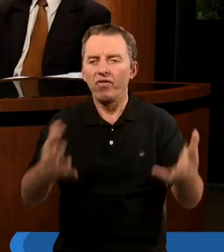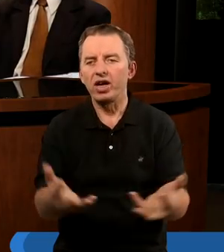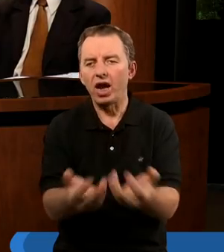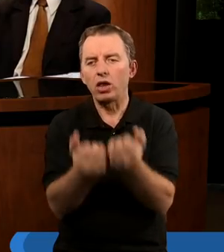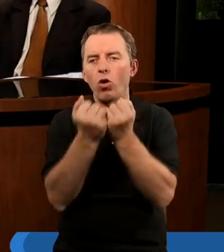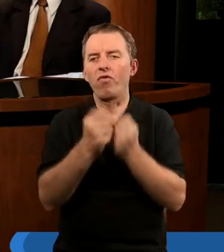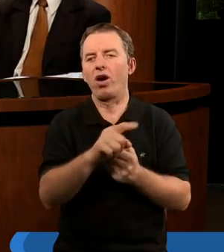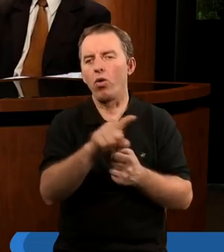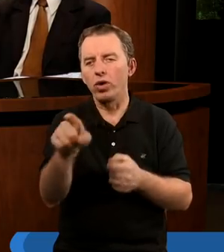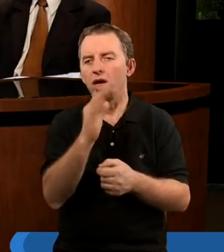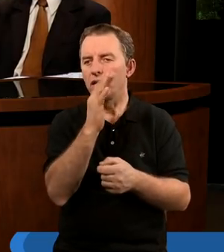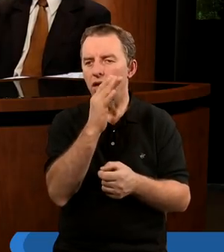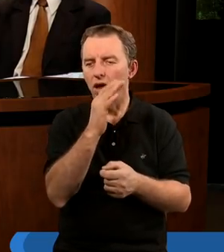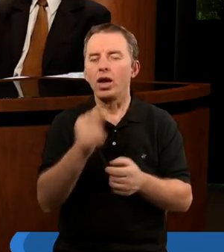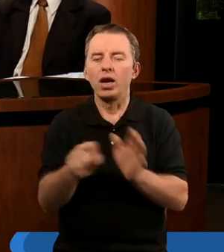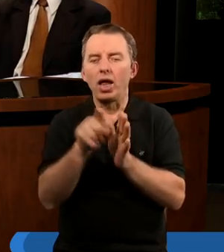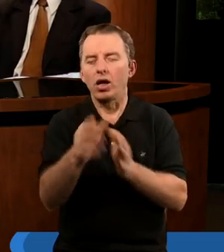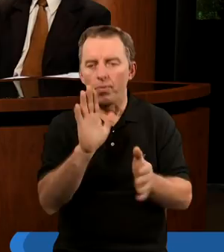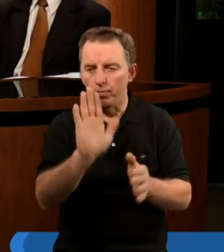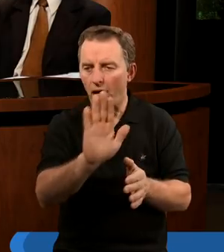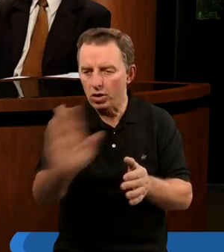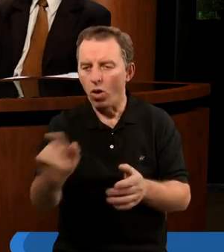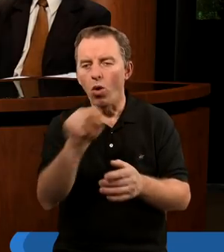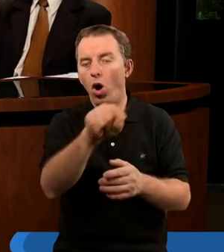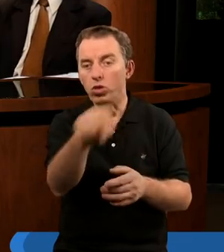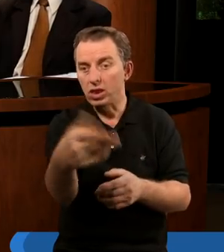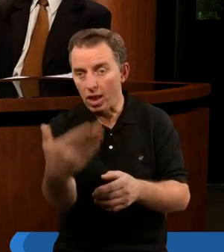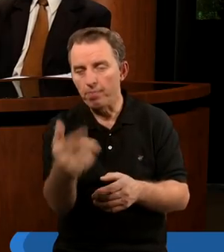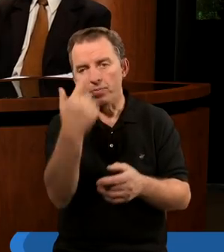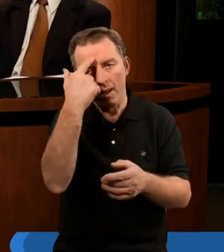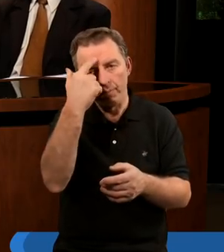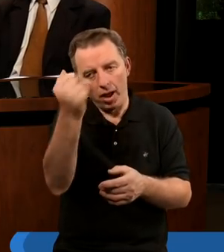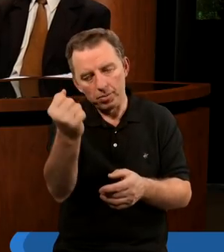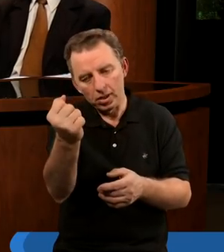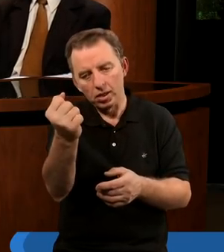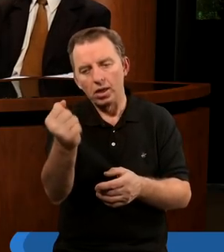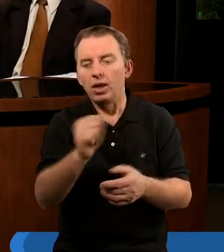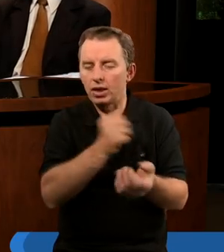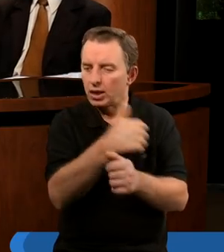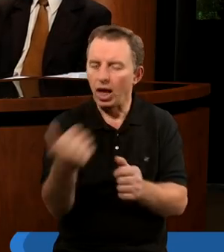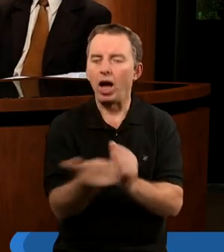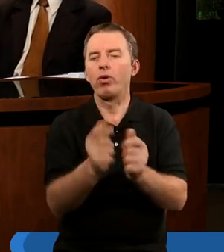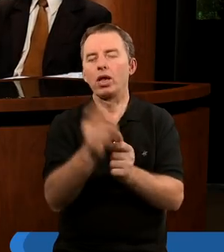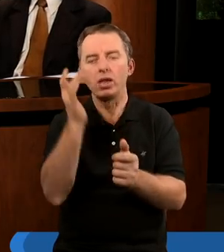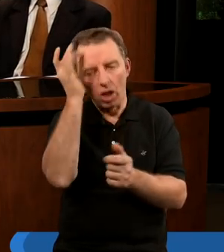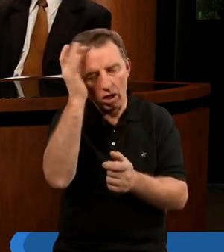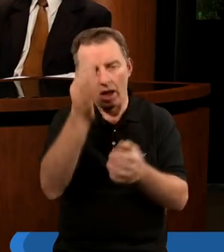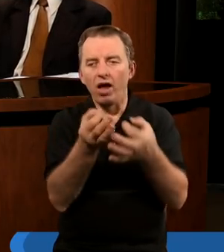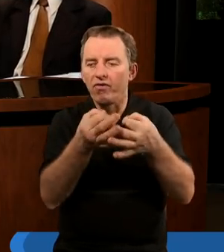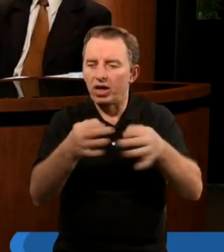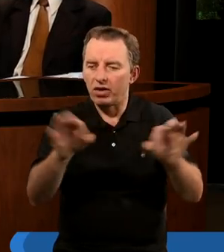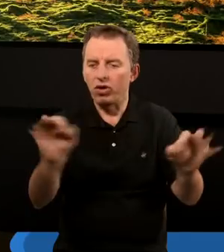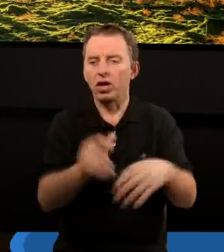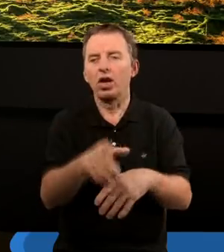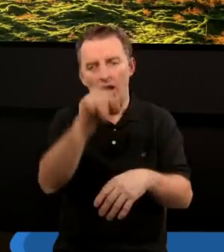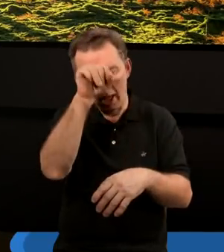Wyratował ich. I dlatego mają o tym pamiętać. A przecież w całej teologii biblijnej wyzwolenie z